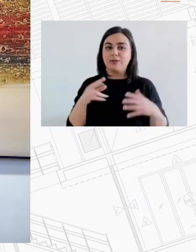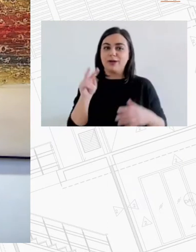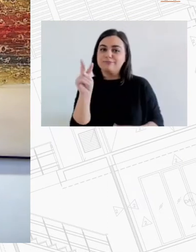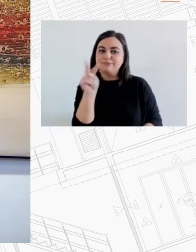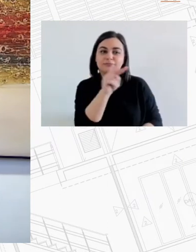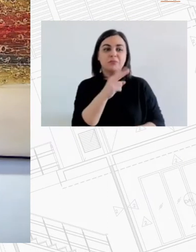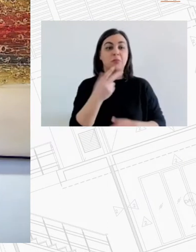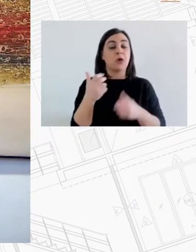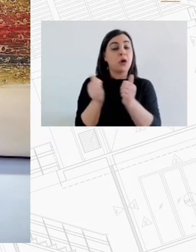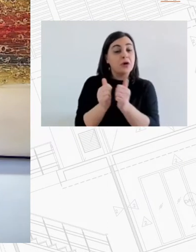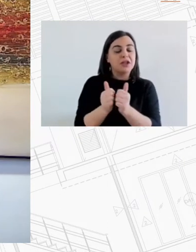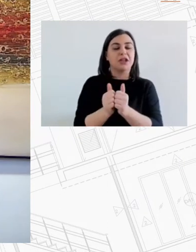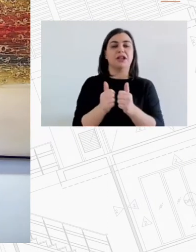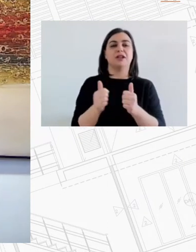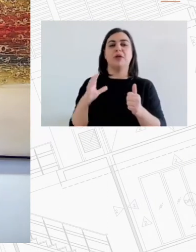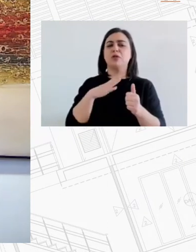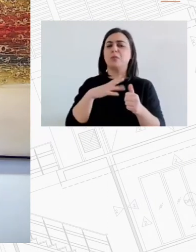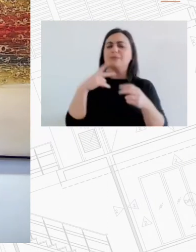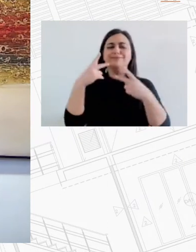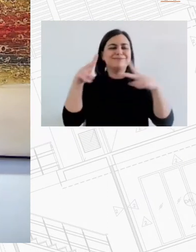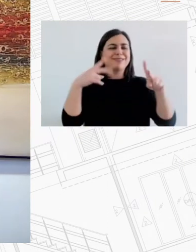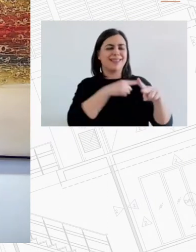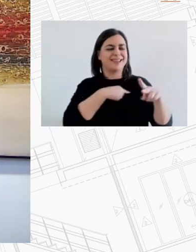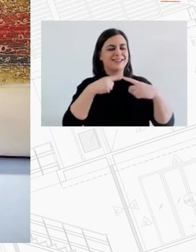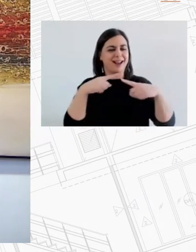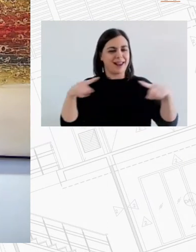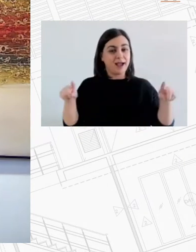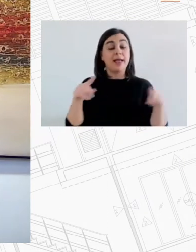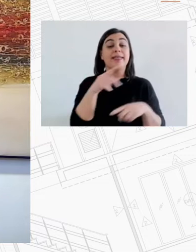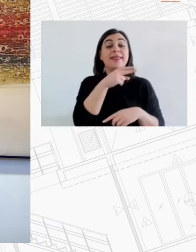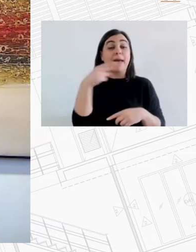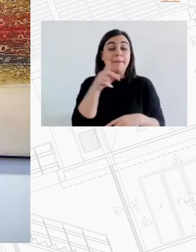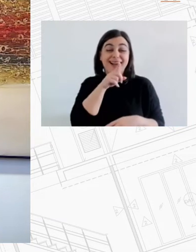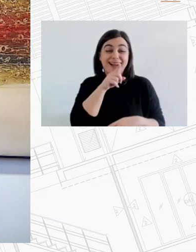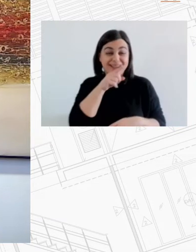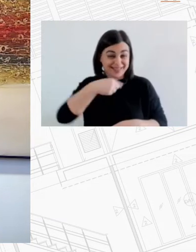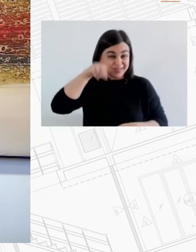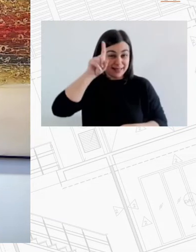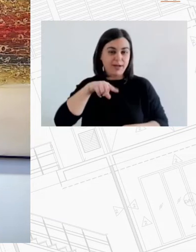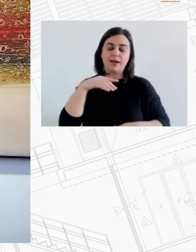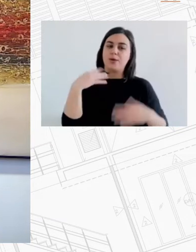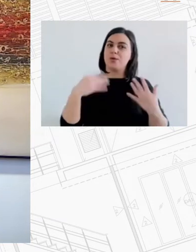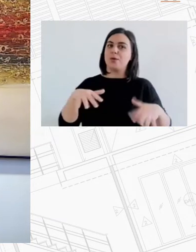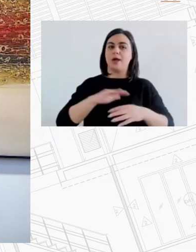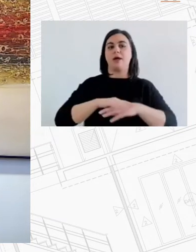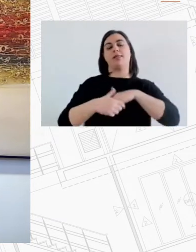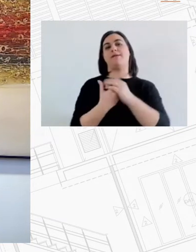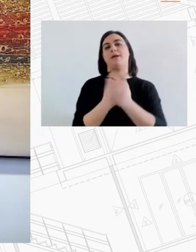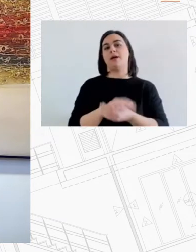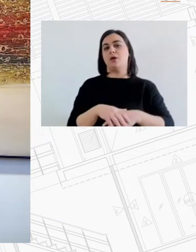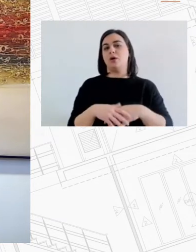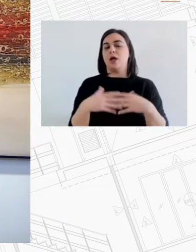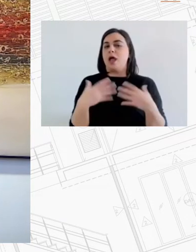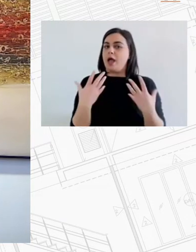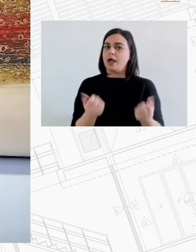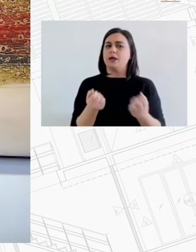αυτοδιοίκησης στο φίλο μου το ΣΥΜΟ και όλους εσάς για ένα θάμα το οποίο πραγματικά ενδιαφερούν και μερικές φορές διερωτάσαι πως ένα τόσο